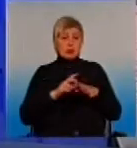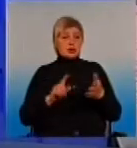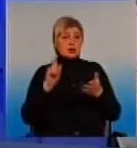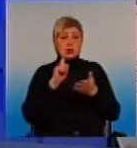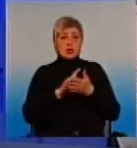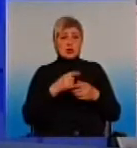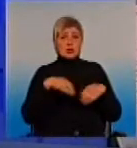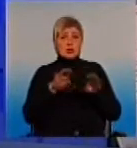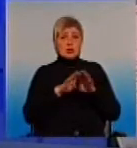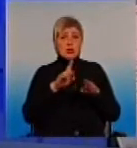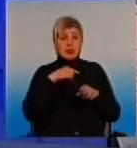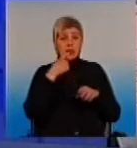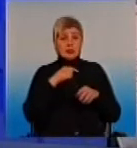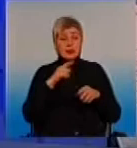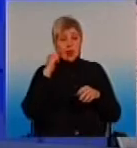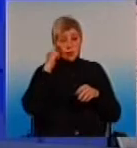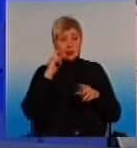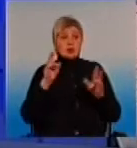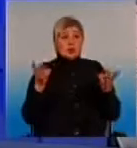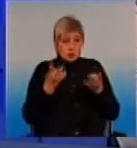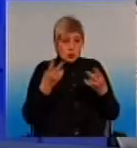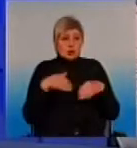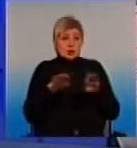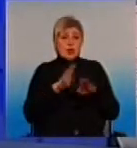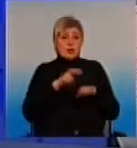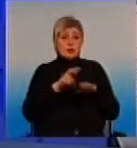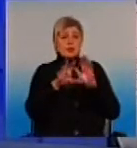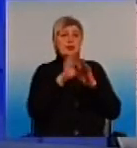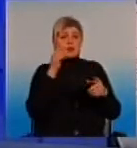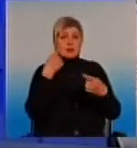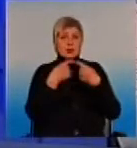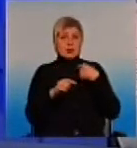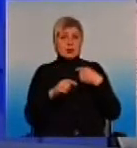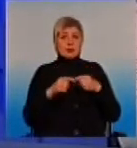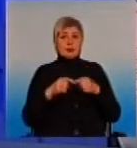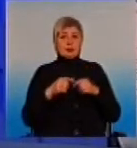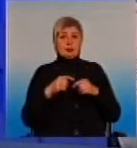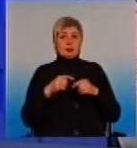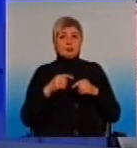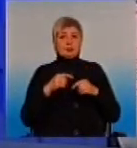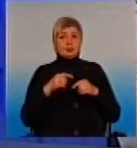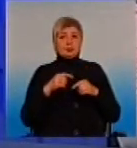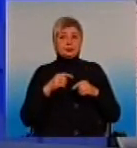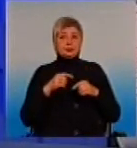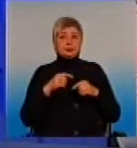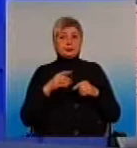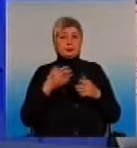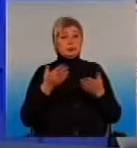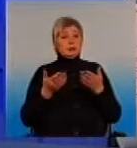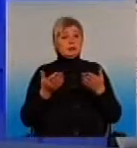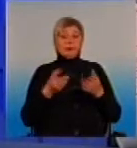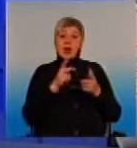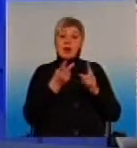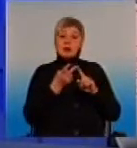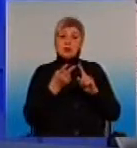сказала. И вы подумайте, нужна ли вам такая доктор. Выберите другого. І друга частина питання, перестрога людини, про те, що чи не виникне